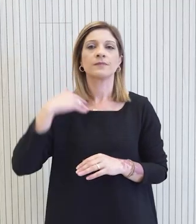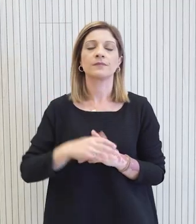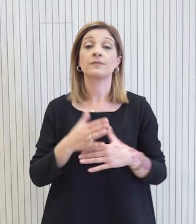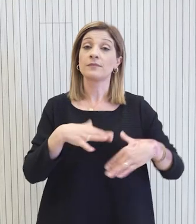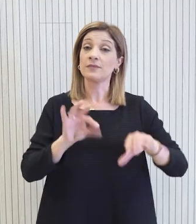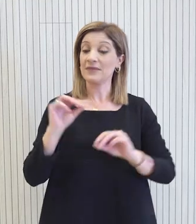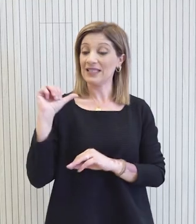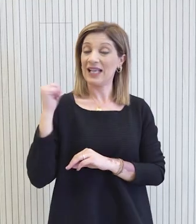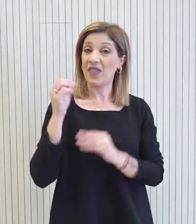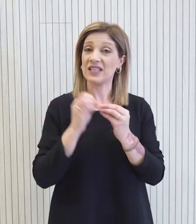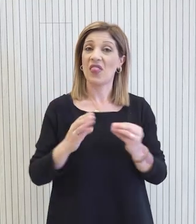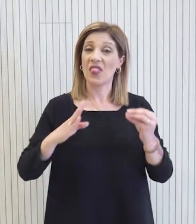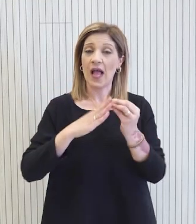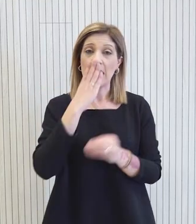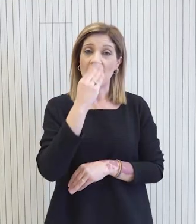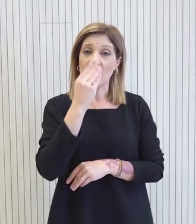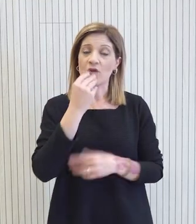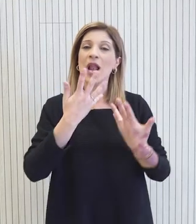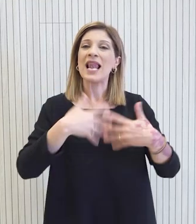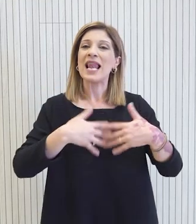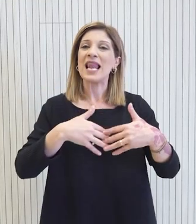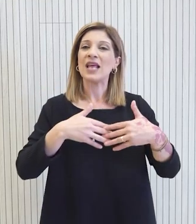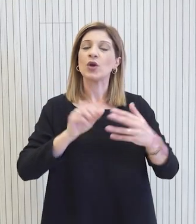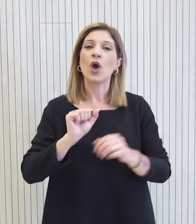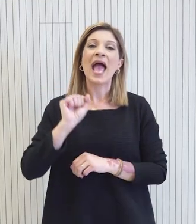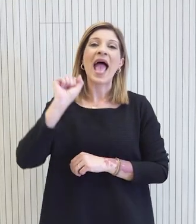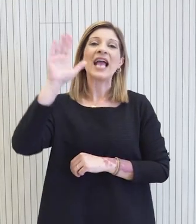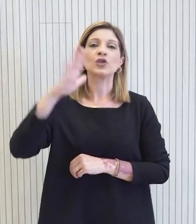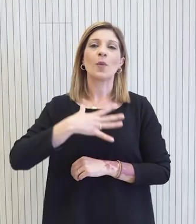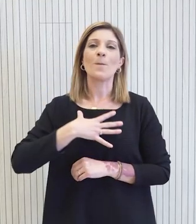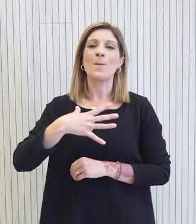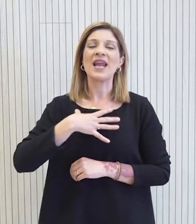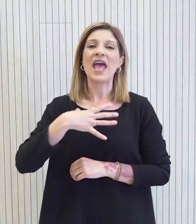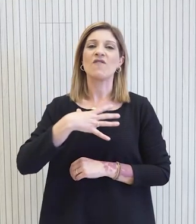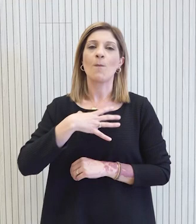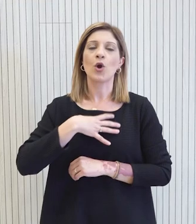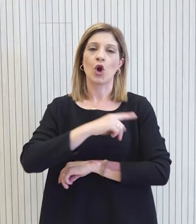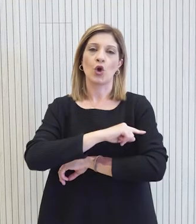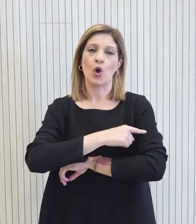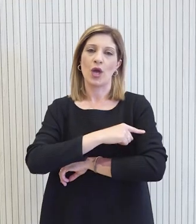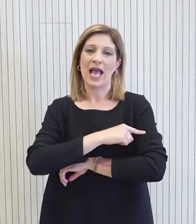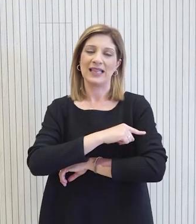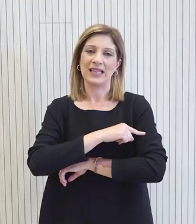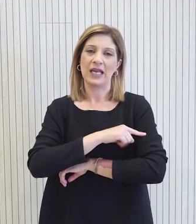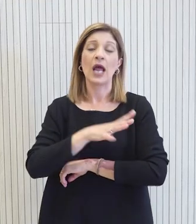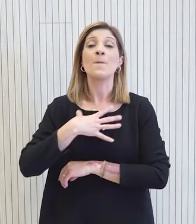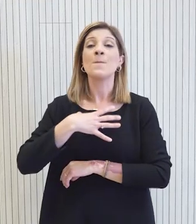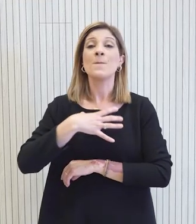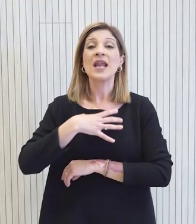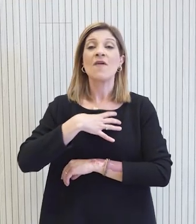Ξεκίνησε χθες, 19 Φεβρουαρίου, η λειτουργία των εξωτερικών πνευμολογικών γιατρίων στο νέο ανακαινισμένο χτίριο της